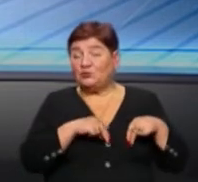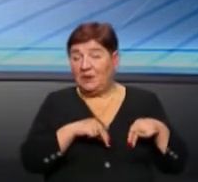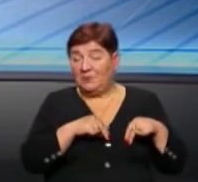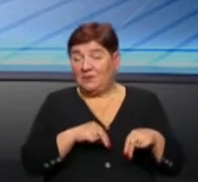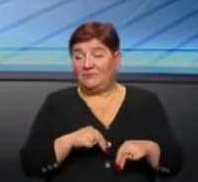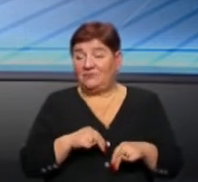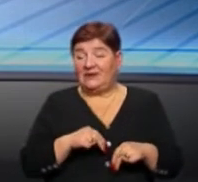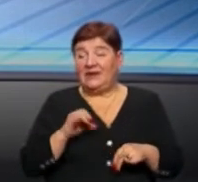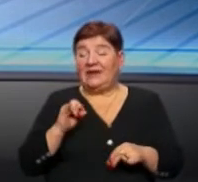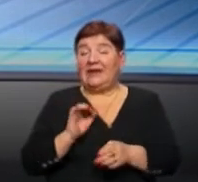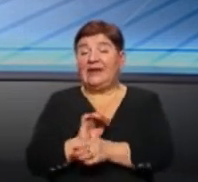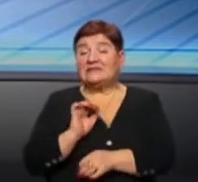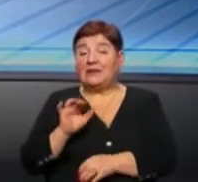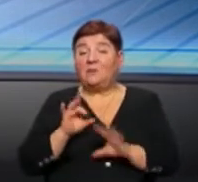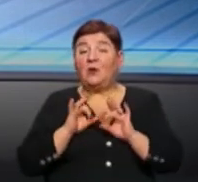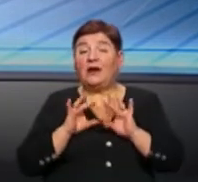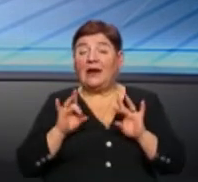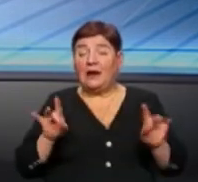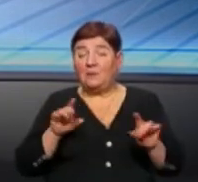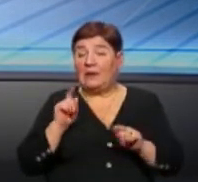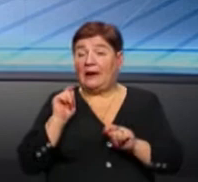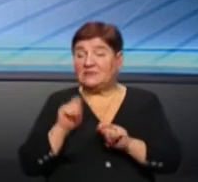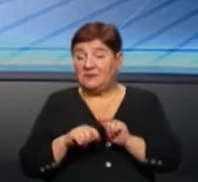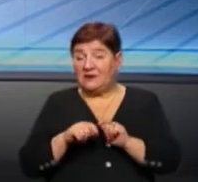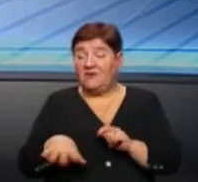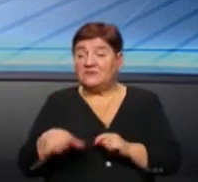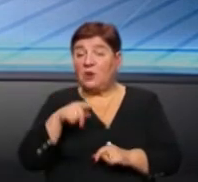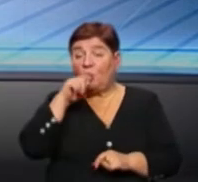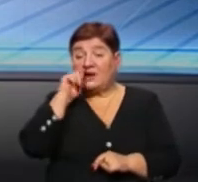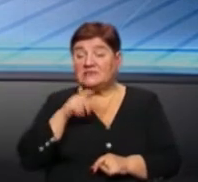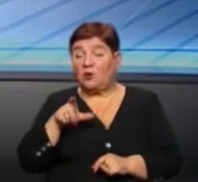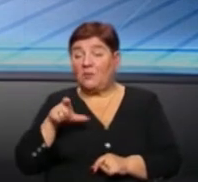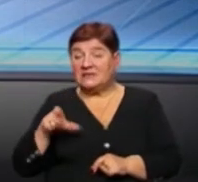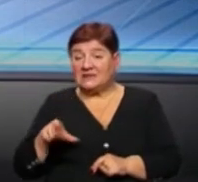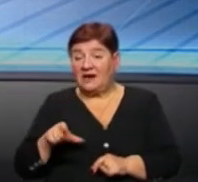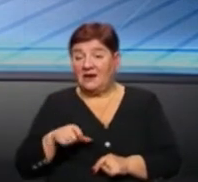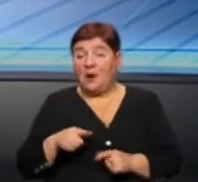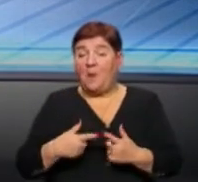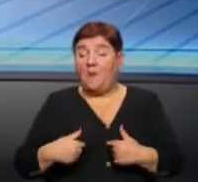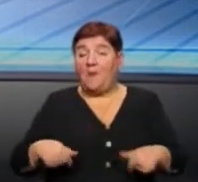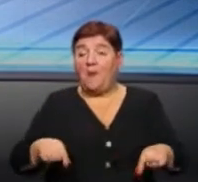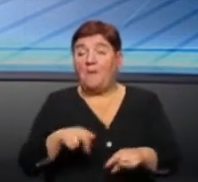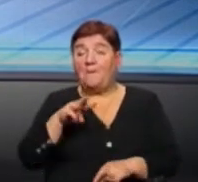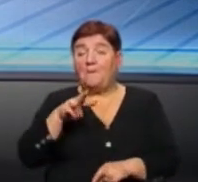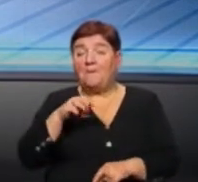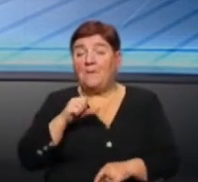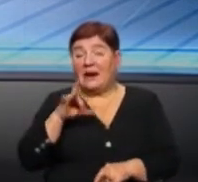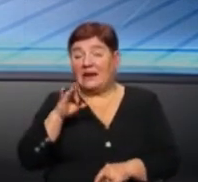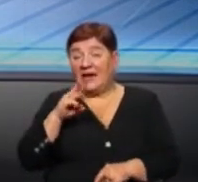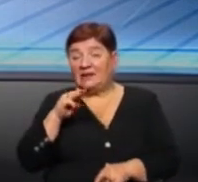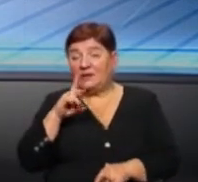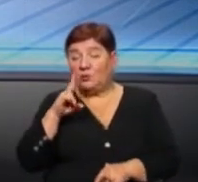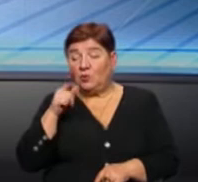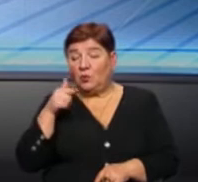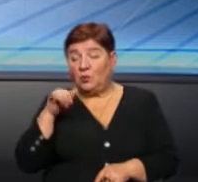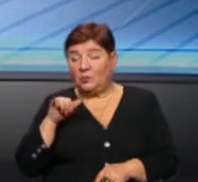і надсилаємо рекламу на експертизу до Всеукраїнської громадської організації Української асоціації маркетингу. знаходиться в Києві? Києві